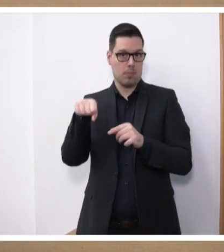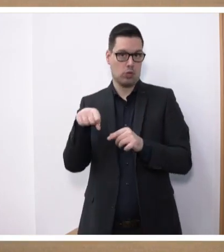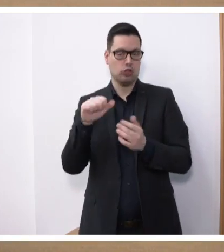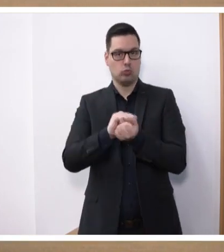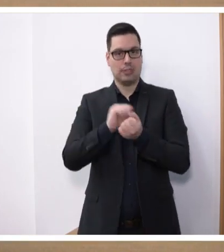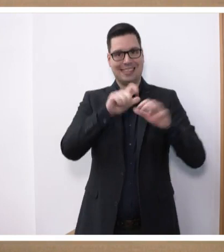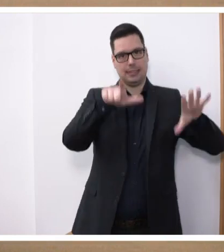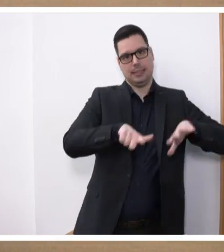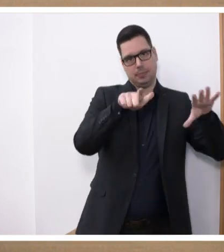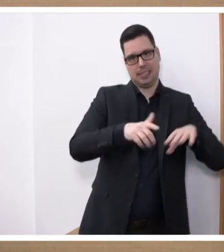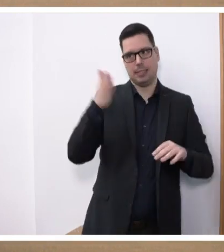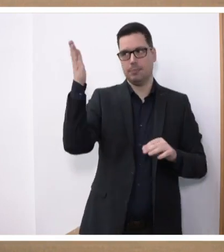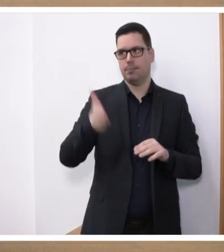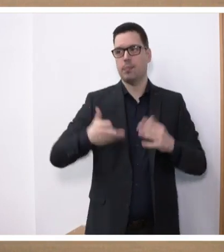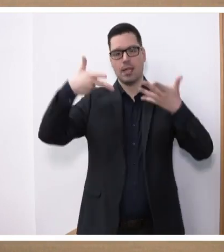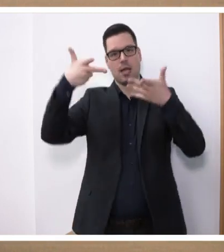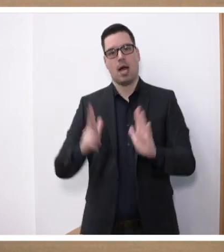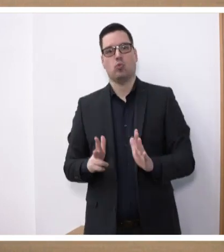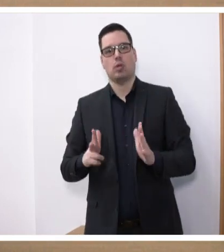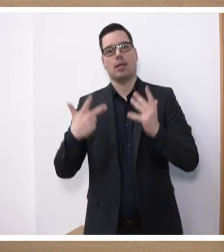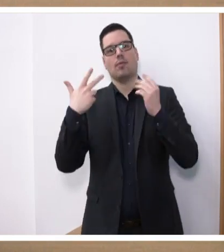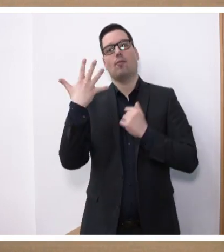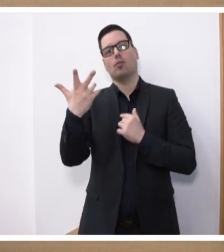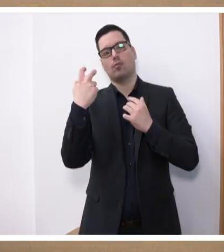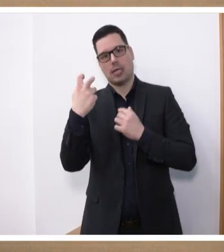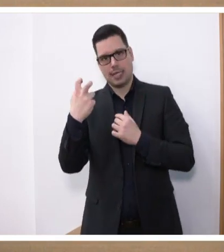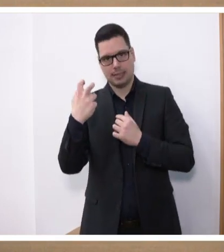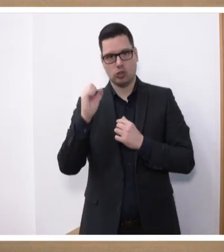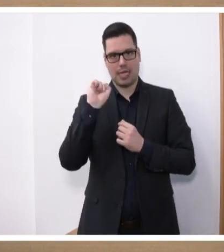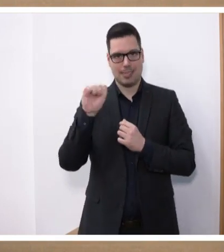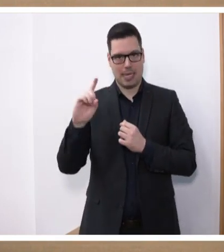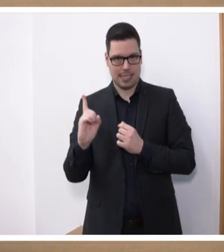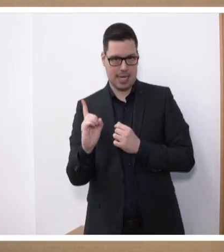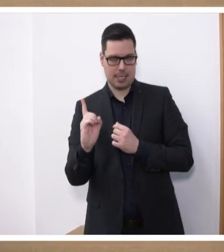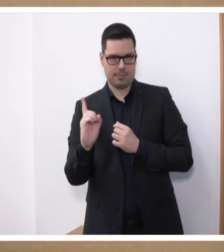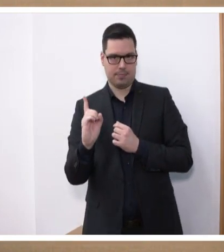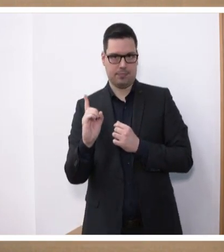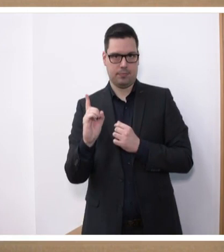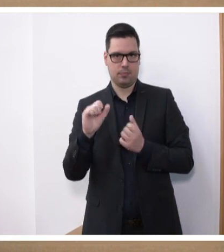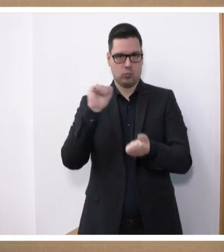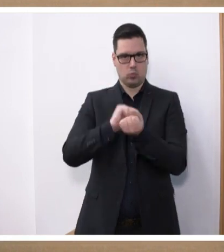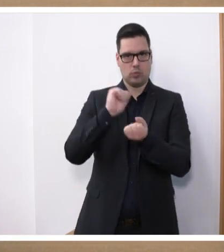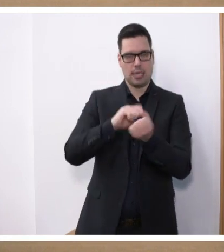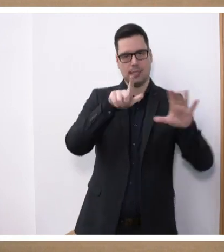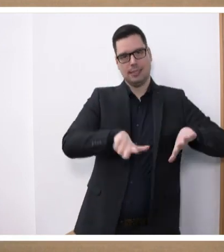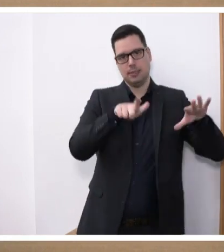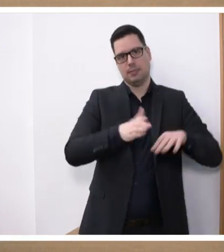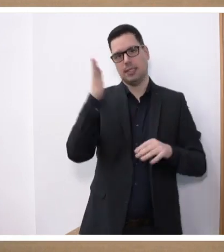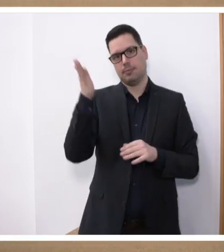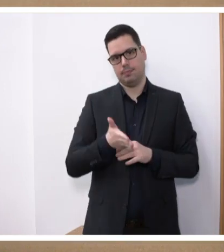17-835. hat die SPD-Landtagsfraktion mit der Drucksache 17